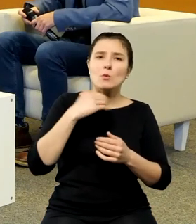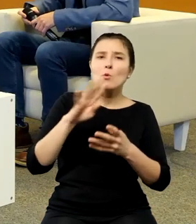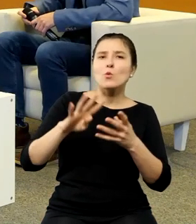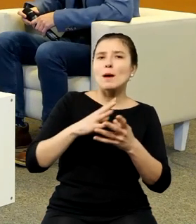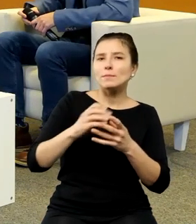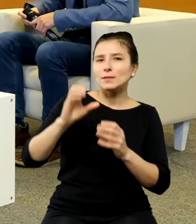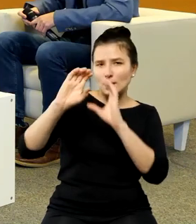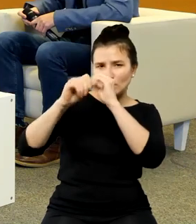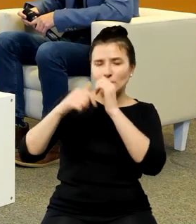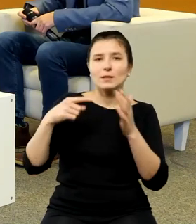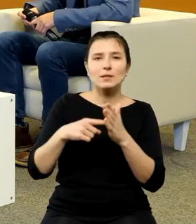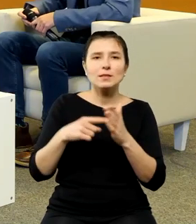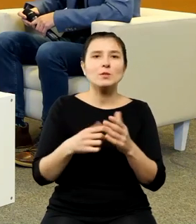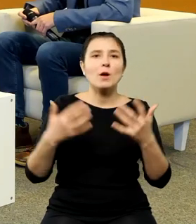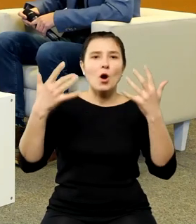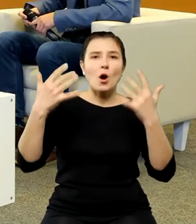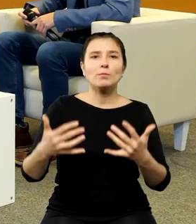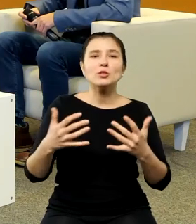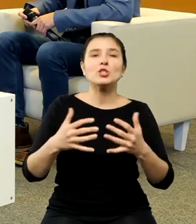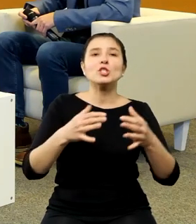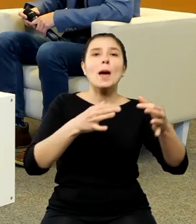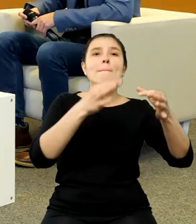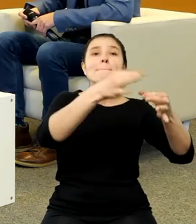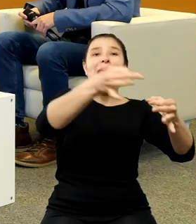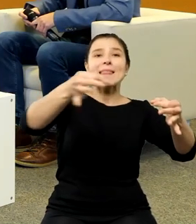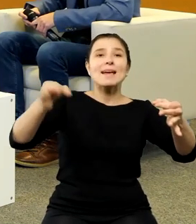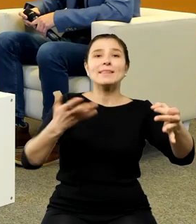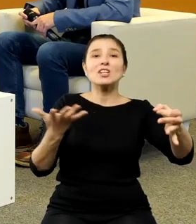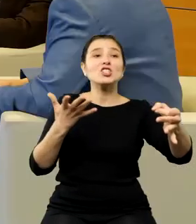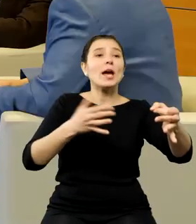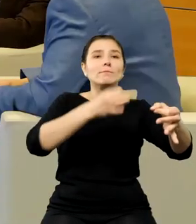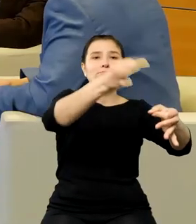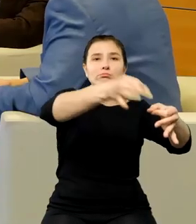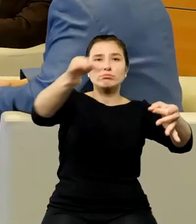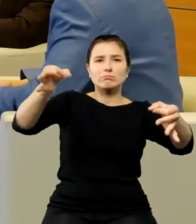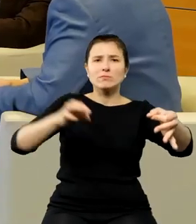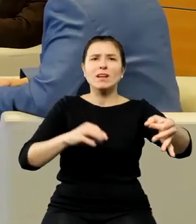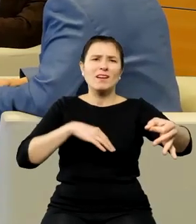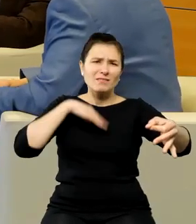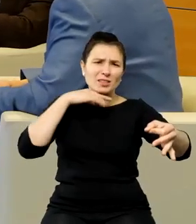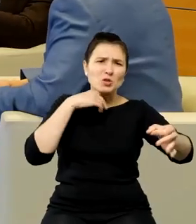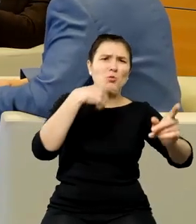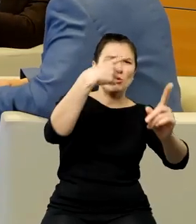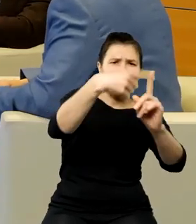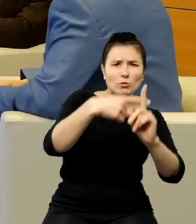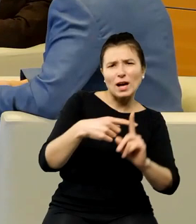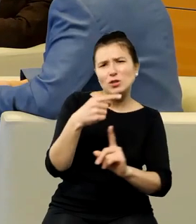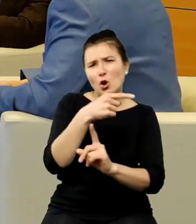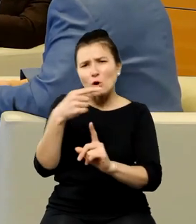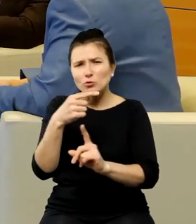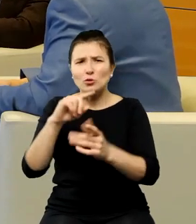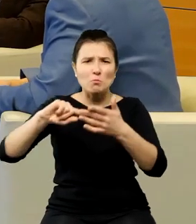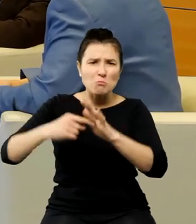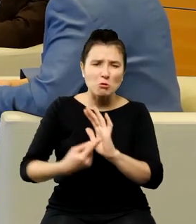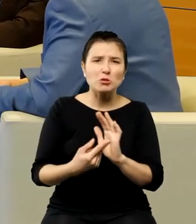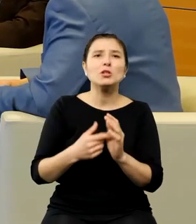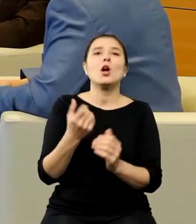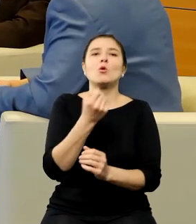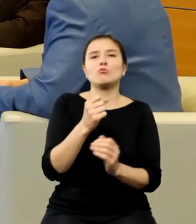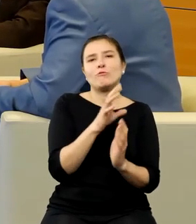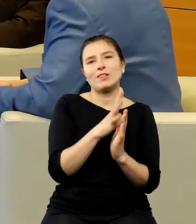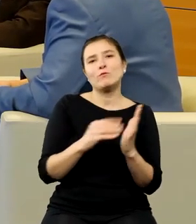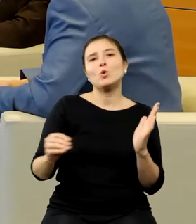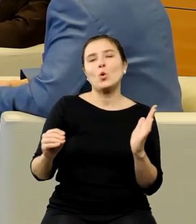służące do obliczenia położeń planet, wystarczyło mieć dodawać, odejmować, mnożyć i posługiwać się algorytmami